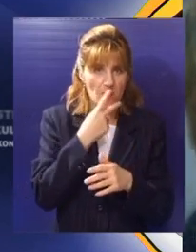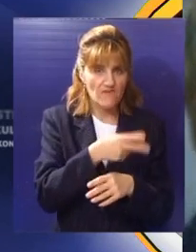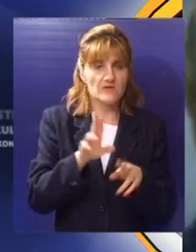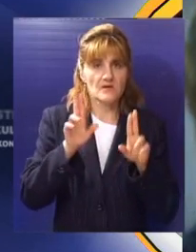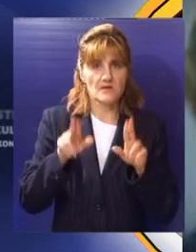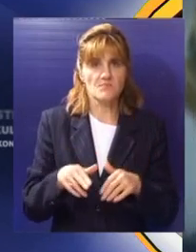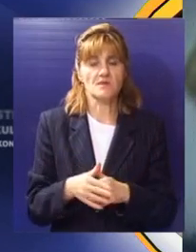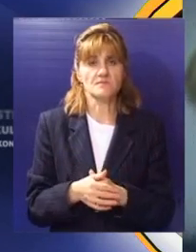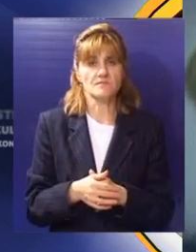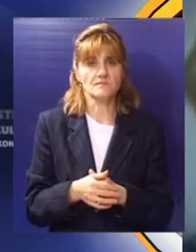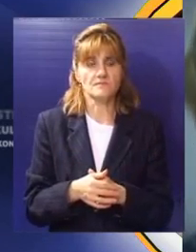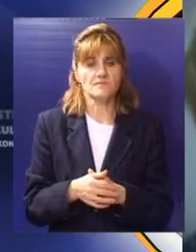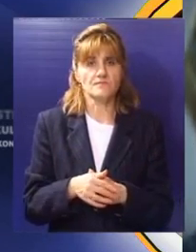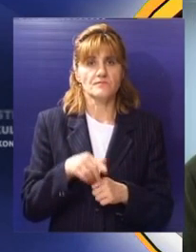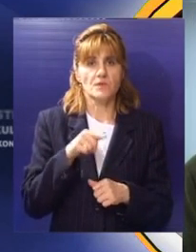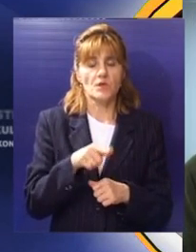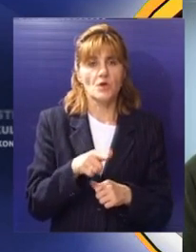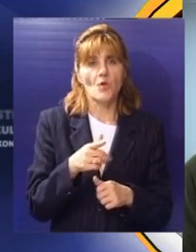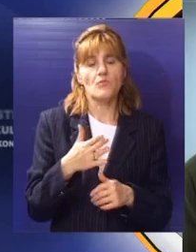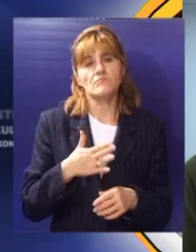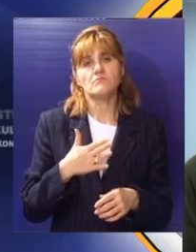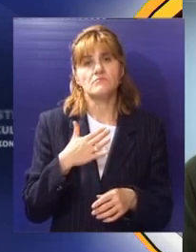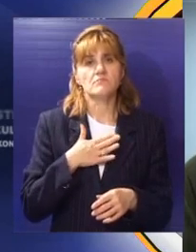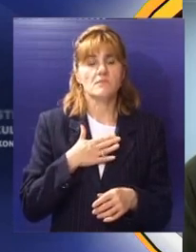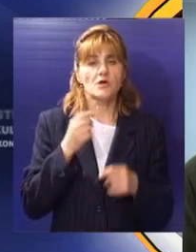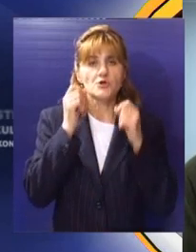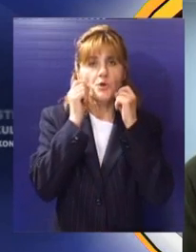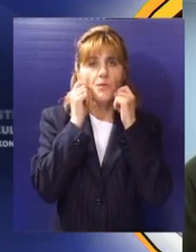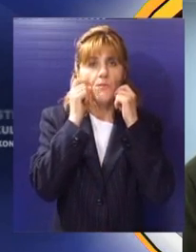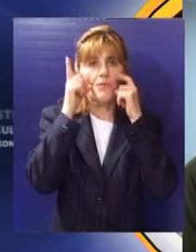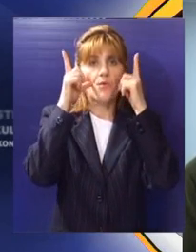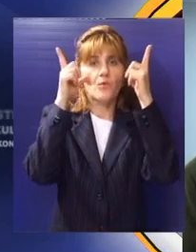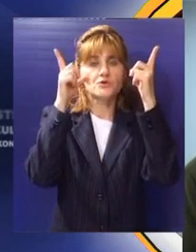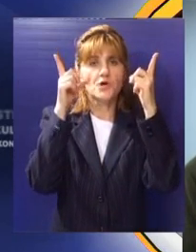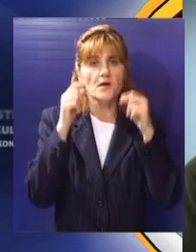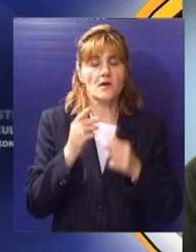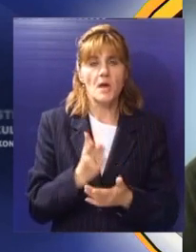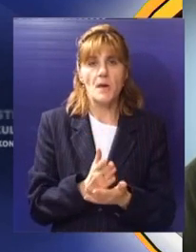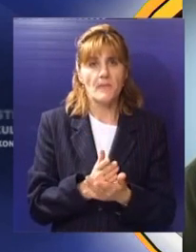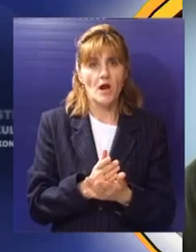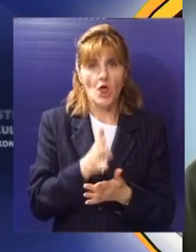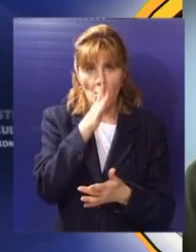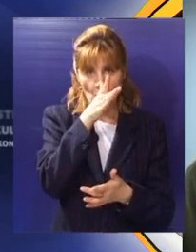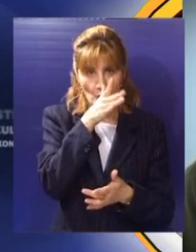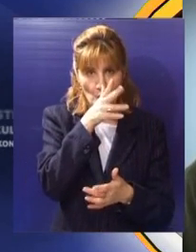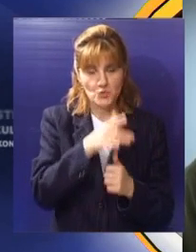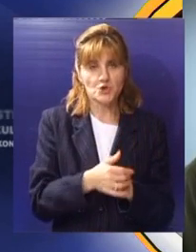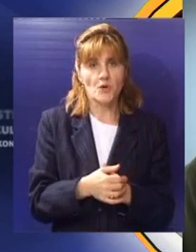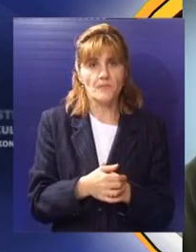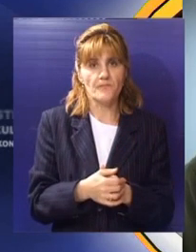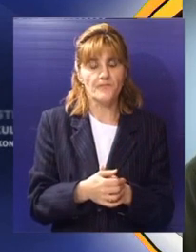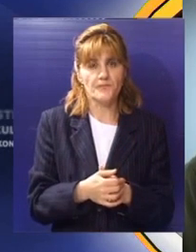ukoliko postoji. Taj sam susret ili to neko naše uđenje je bilo ružno